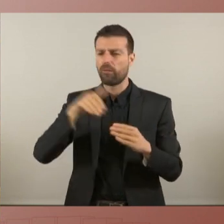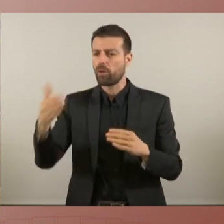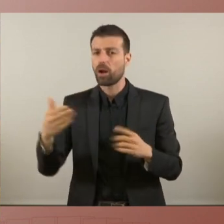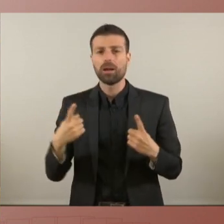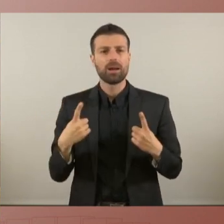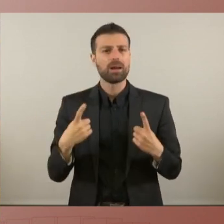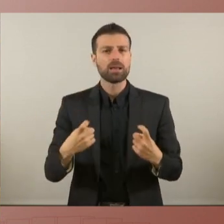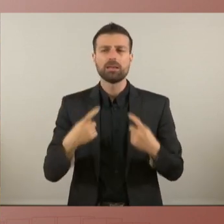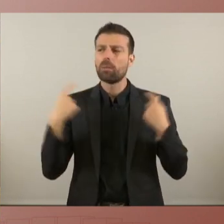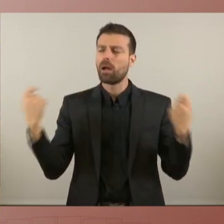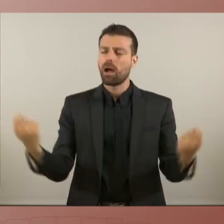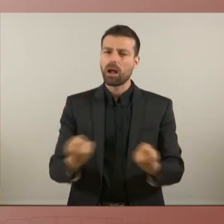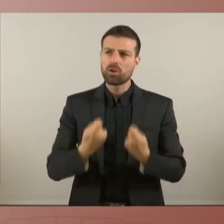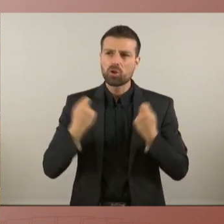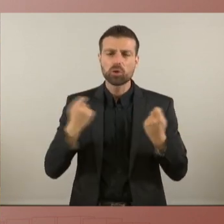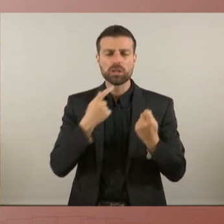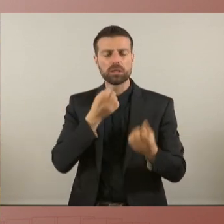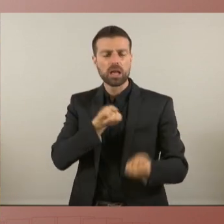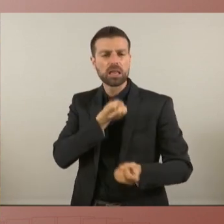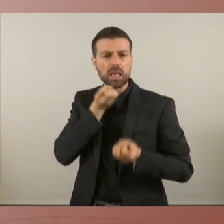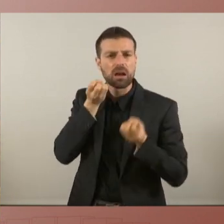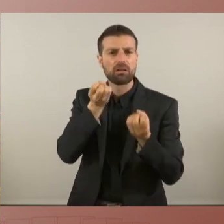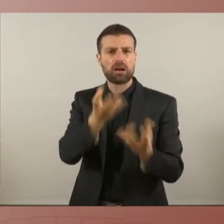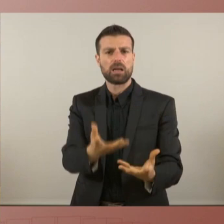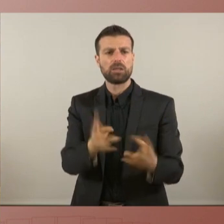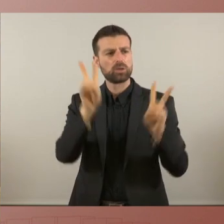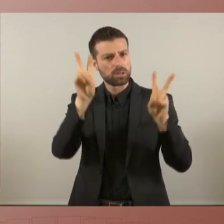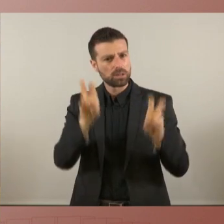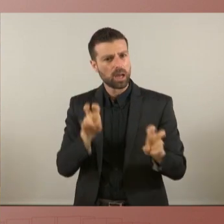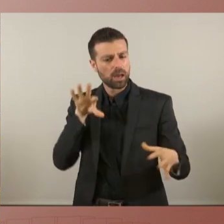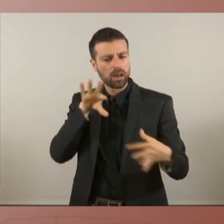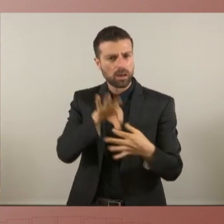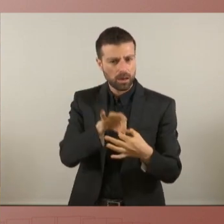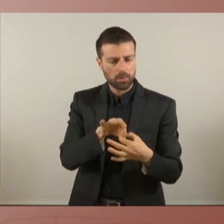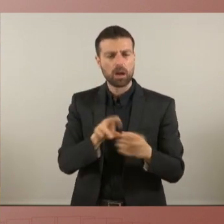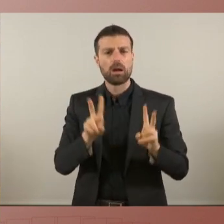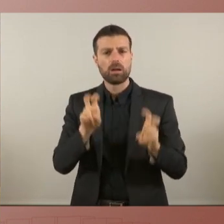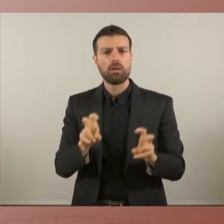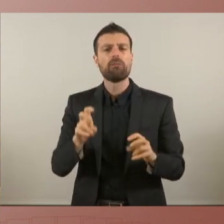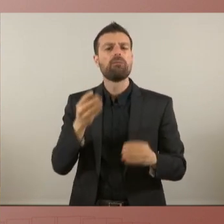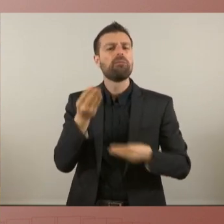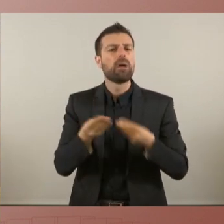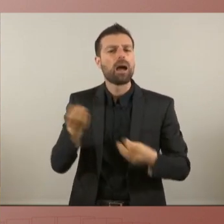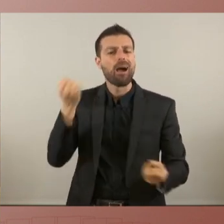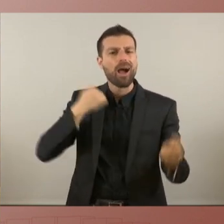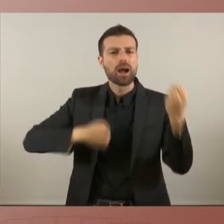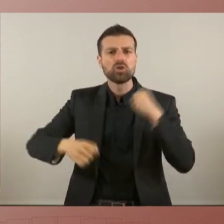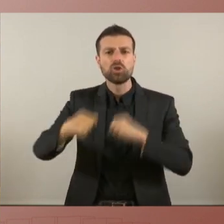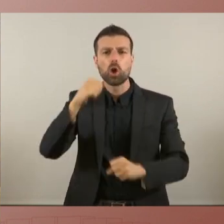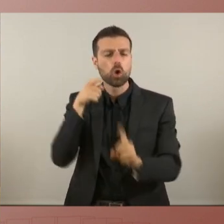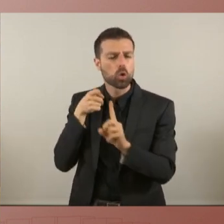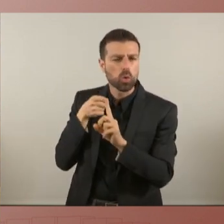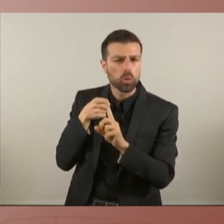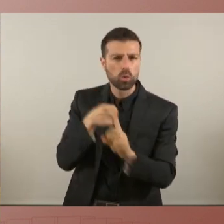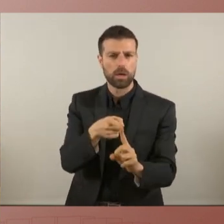anuncis i declaracions que són que van en aquesta línia els fets d'acció concreta ja sap que